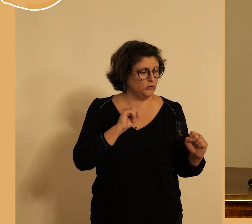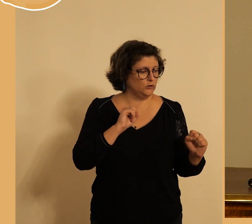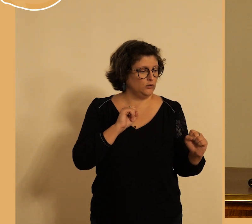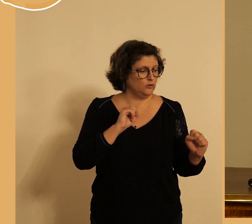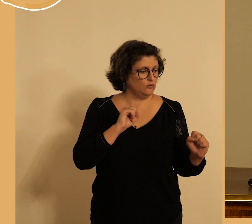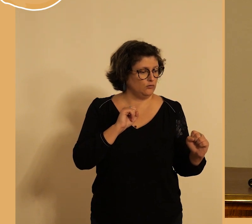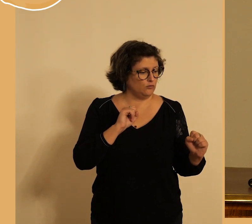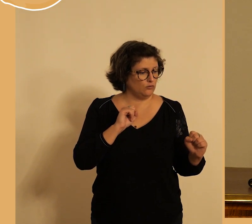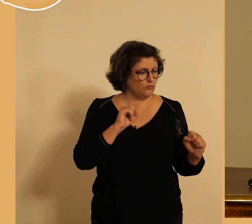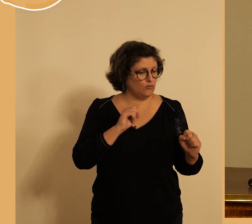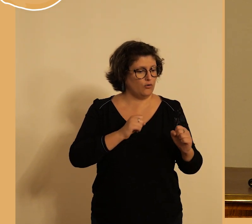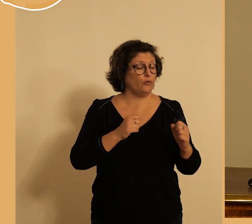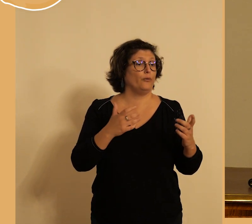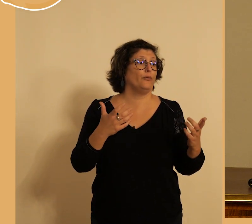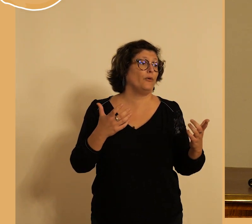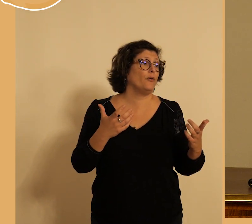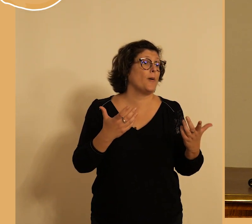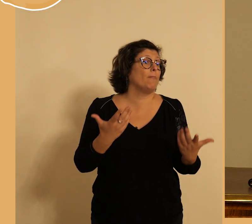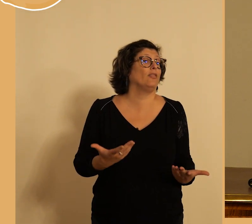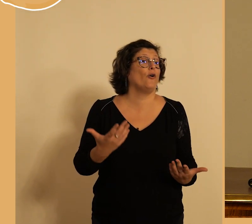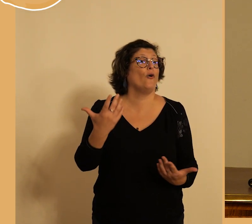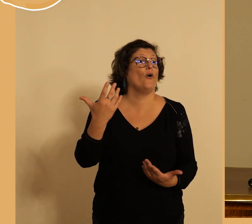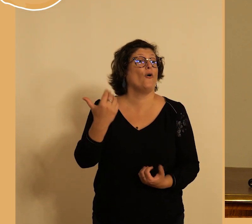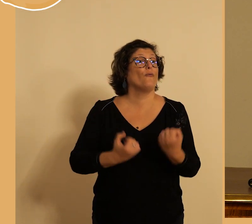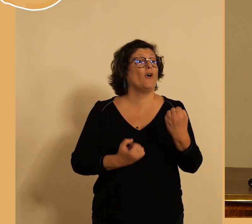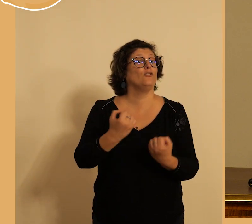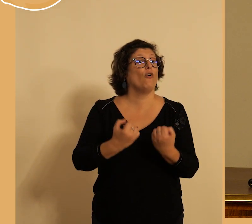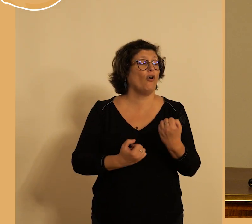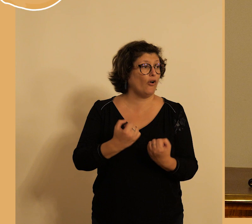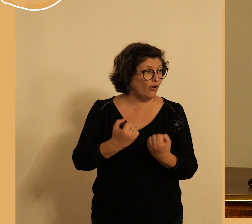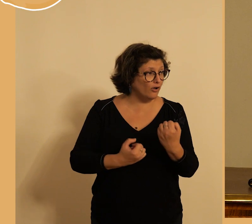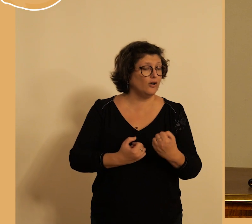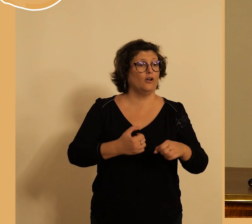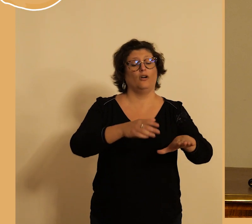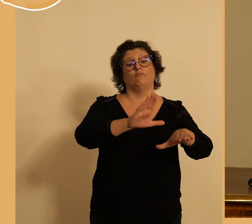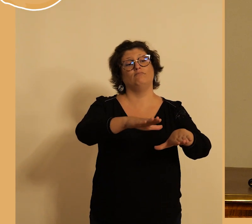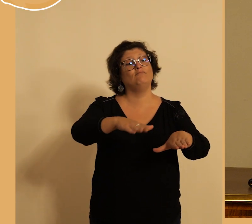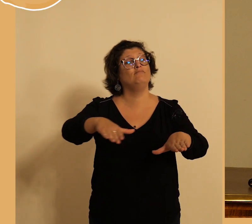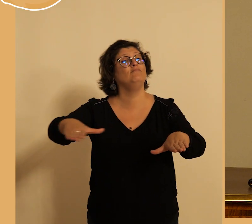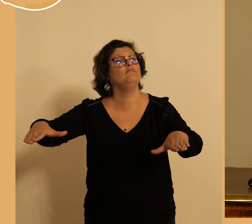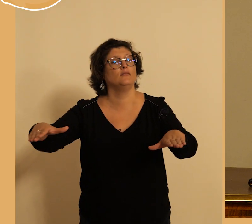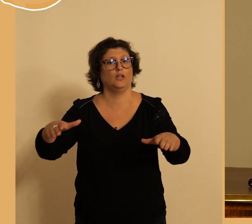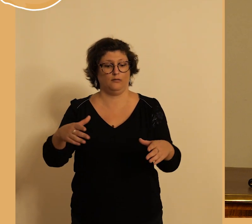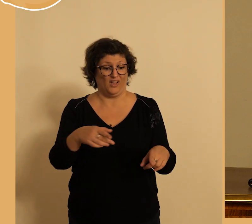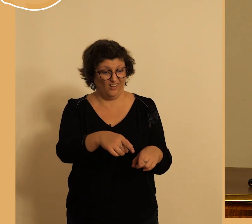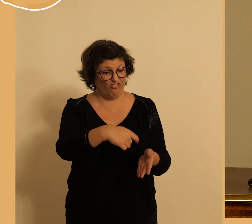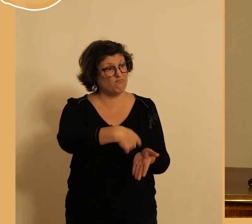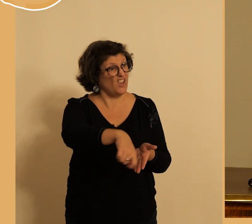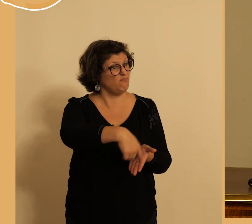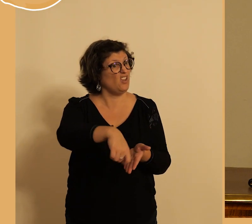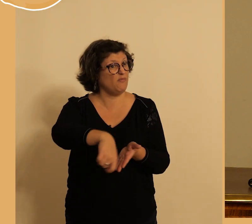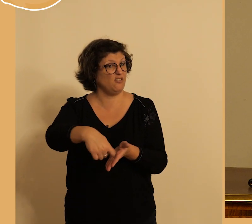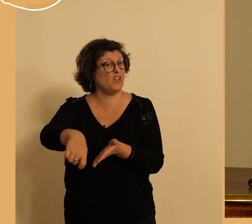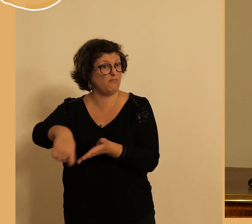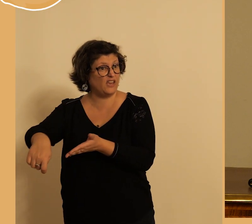'avec les stationnements payants il y a beaucoup d'employés de gens qui travaillent dans le centre de